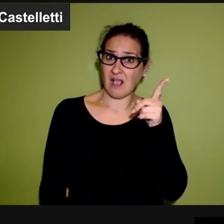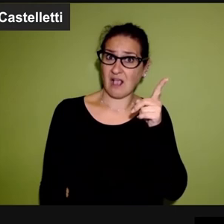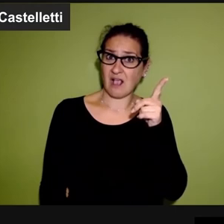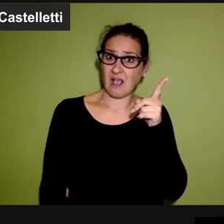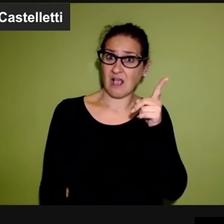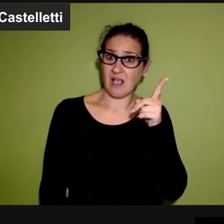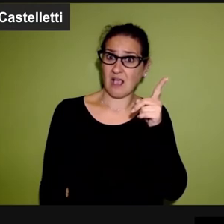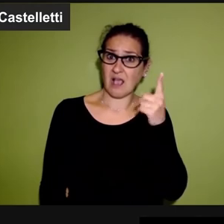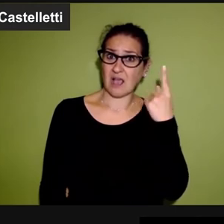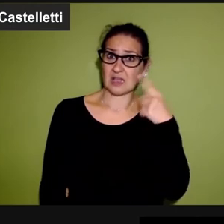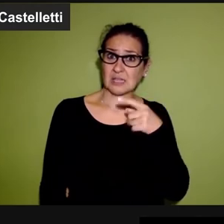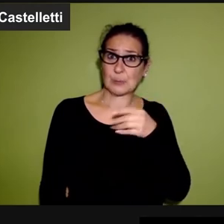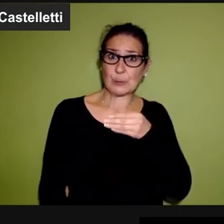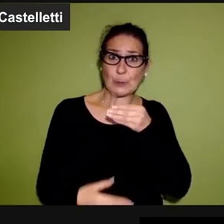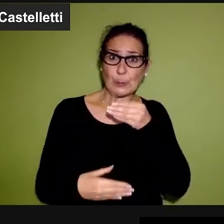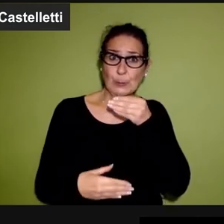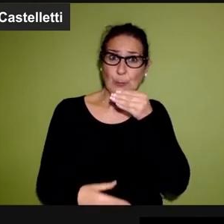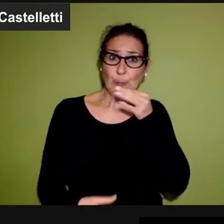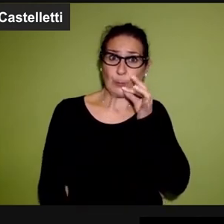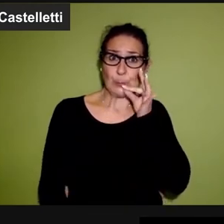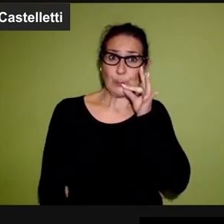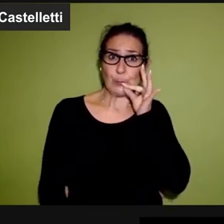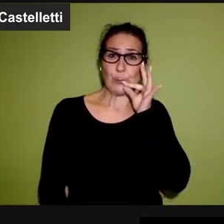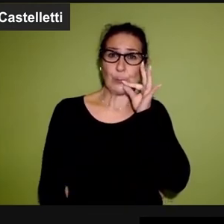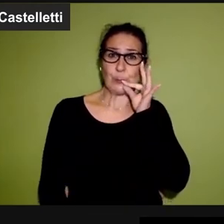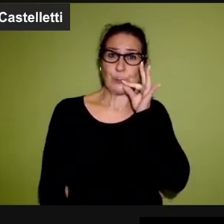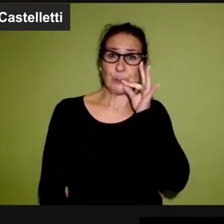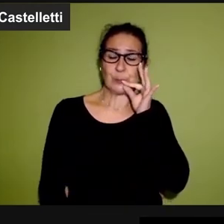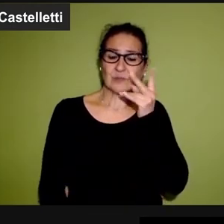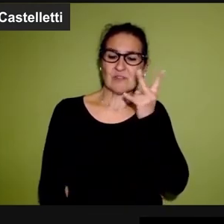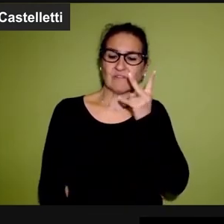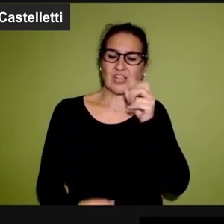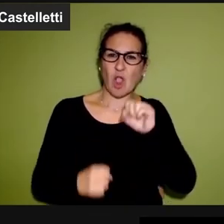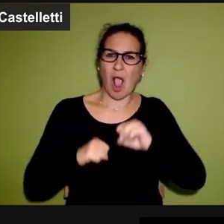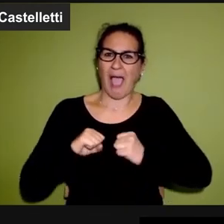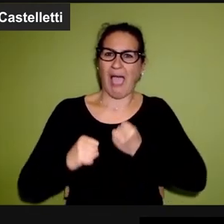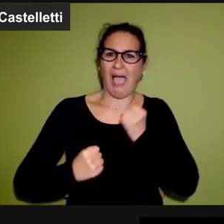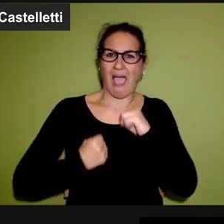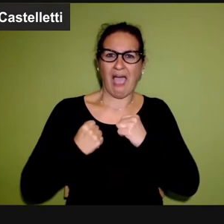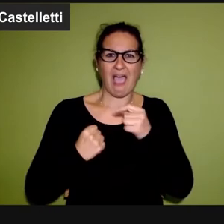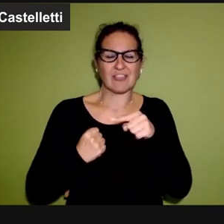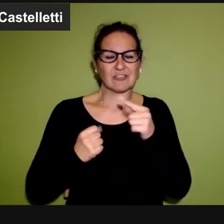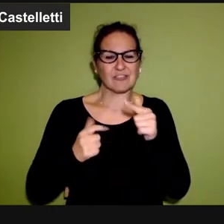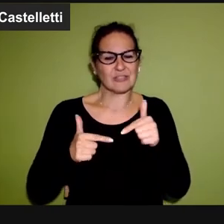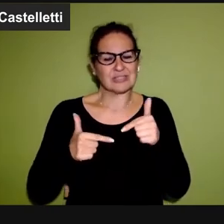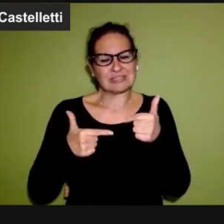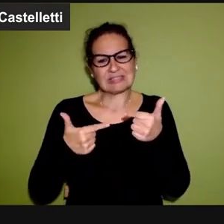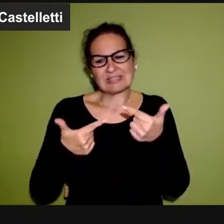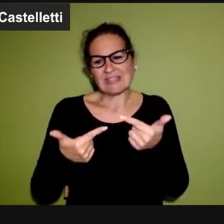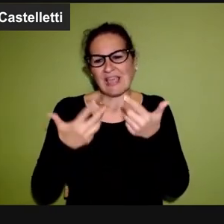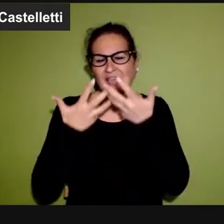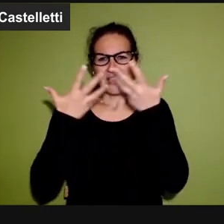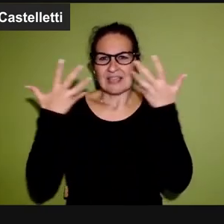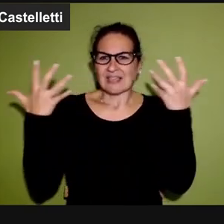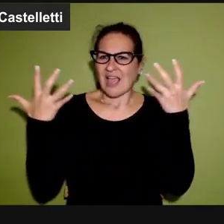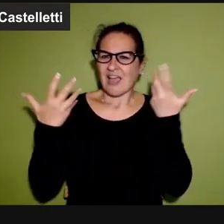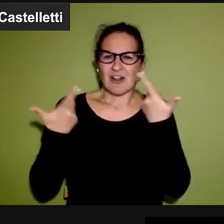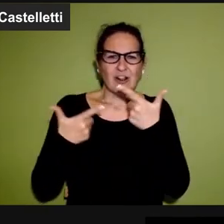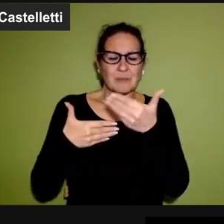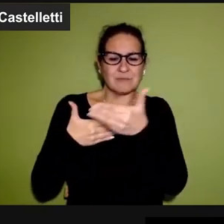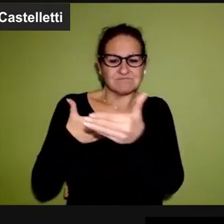mentre beve da una cannuccia. Cioè l'atto in sé non rende